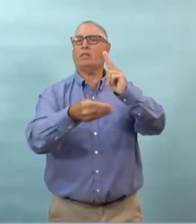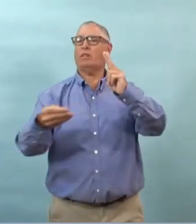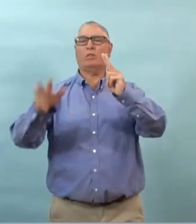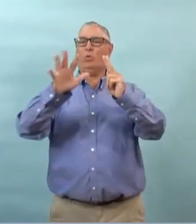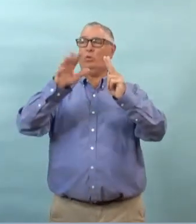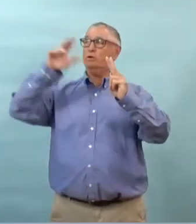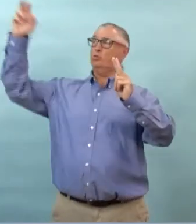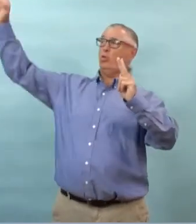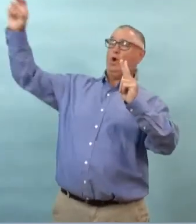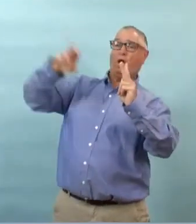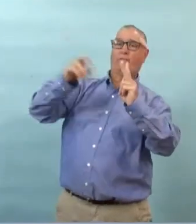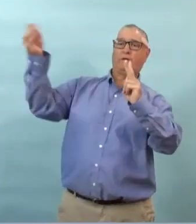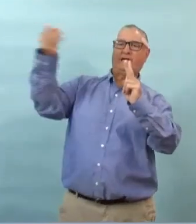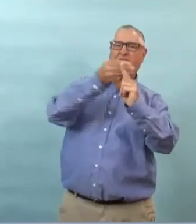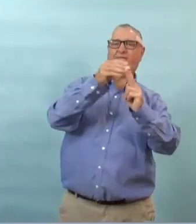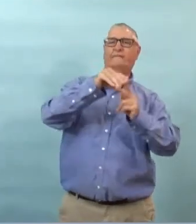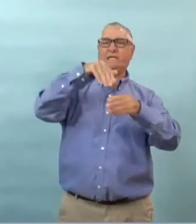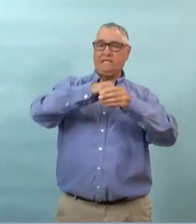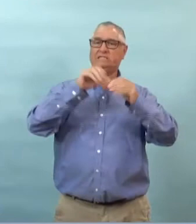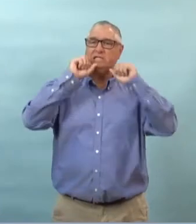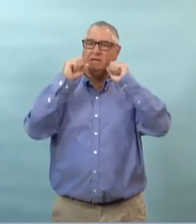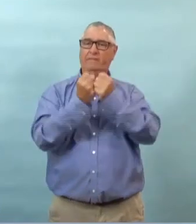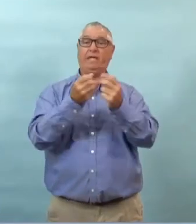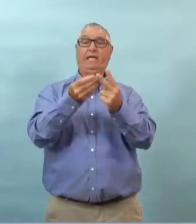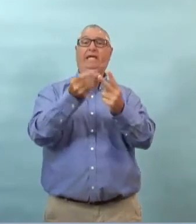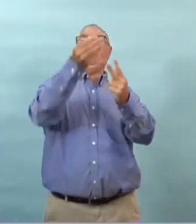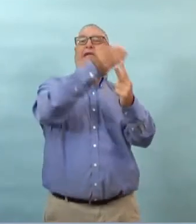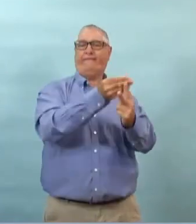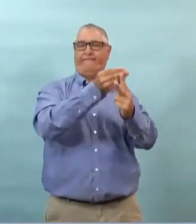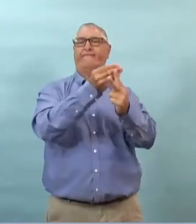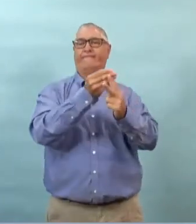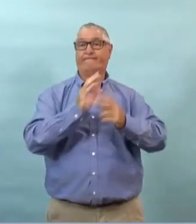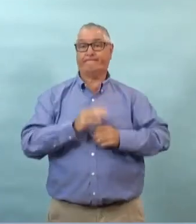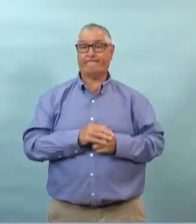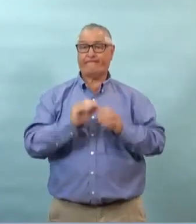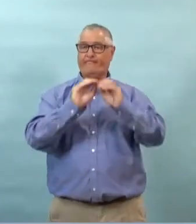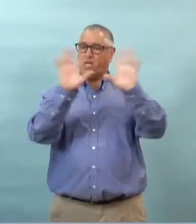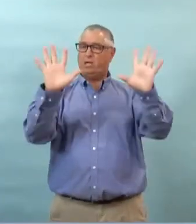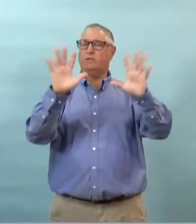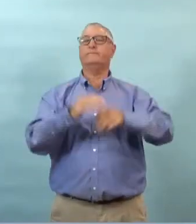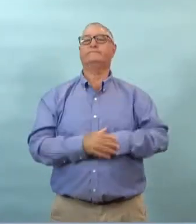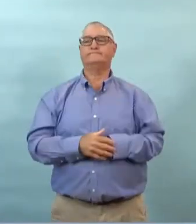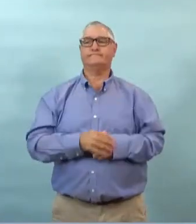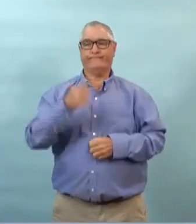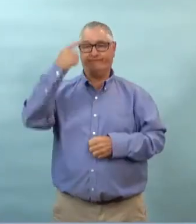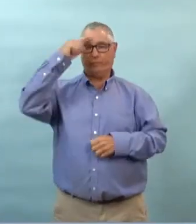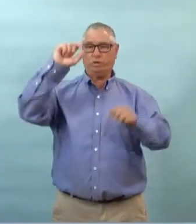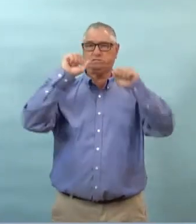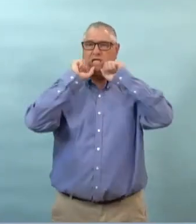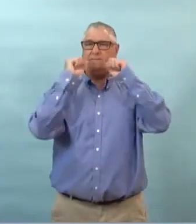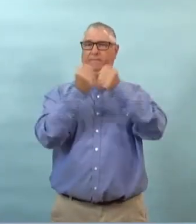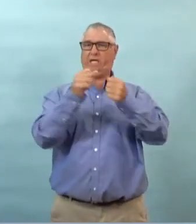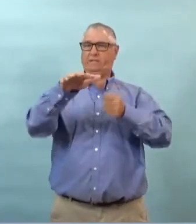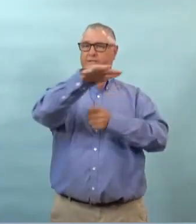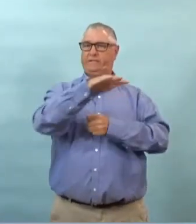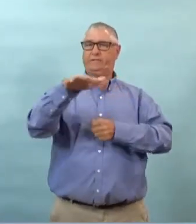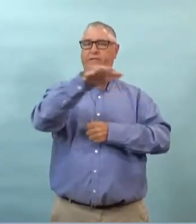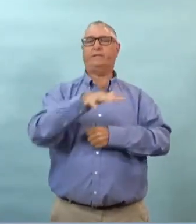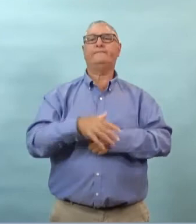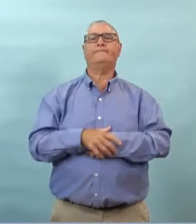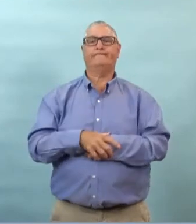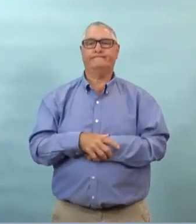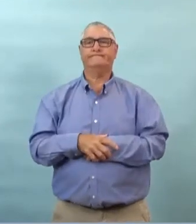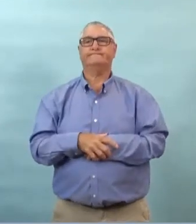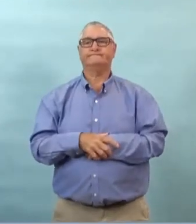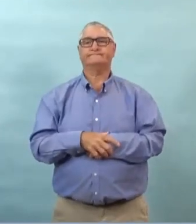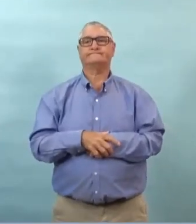au sein d'une même famille mais c'est certain que en tant que citoyen ça peut vous faire poser une question on se demande je crois qu'il